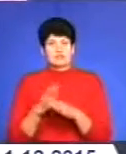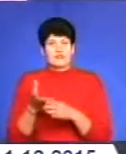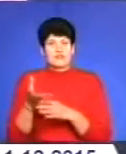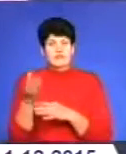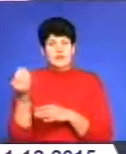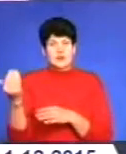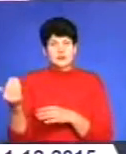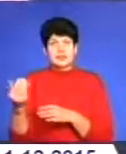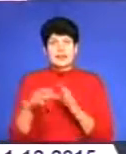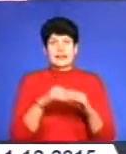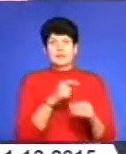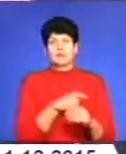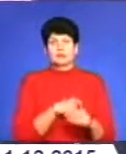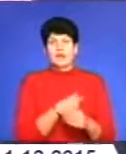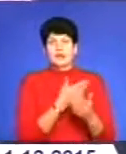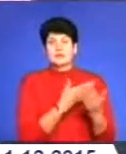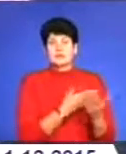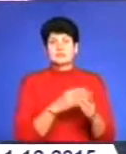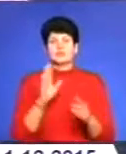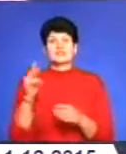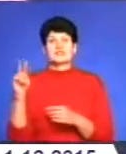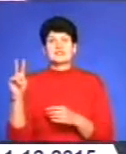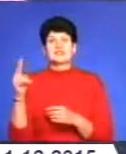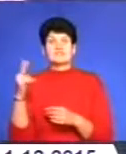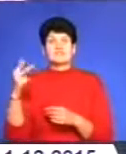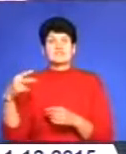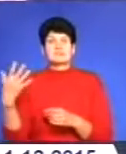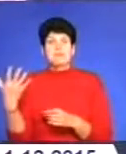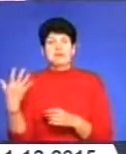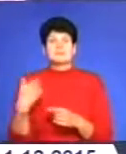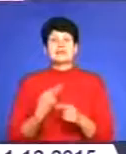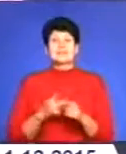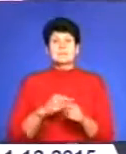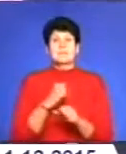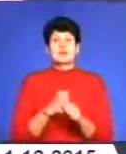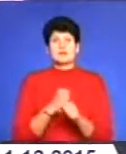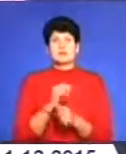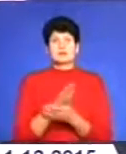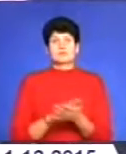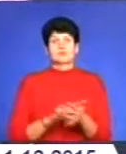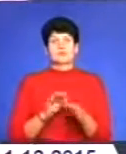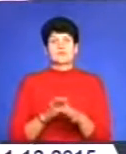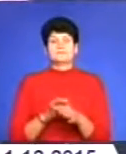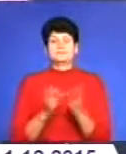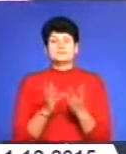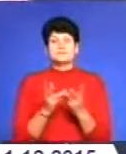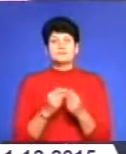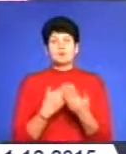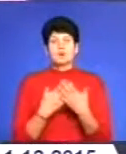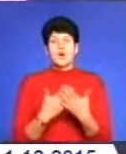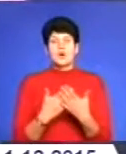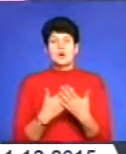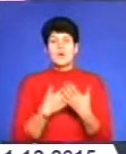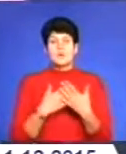депутати, чи це буде 2,25, тобто ми над цим працюємо, далі будуть проведені розрахунки, громадські обговорення, і буде